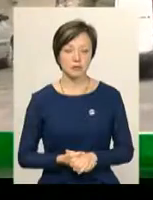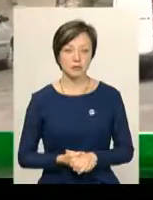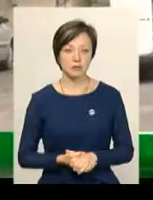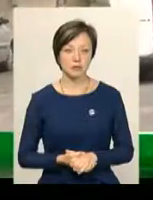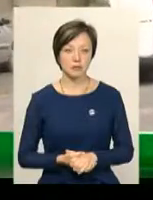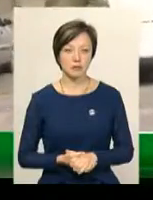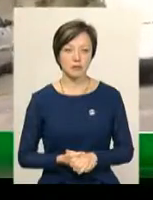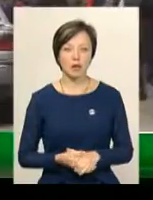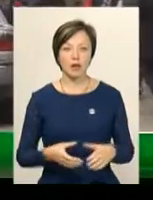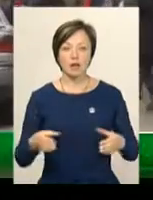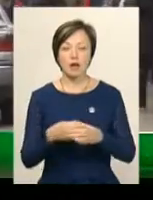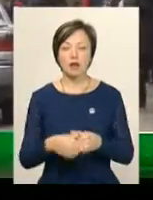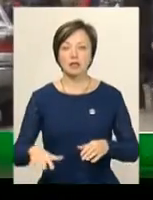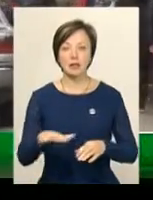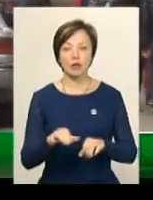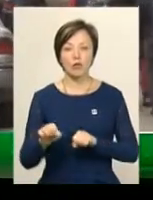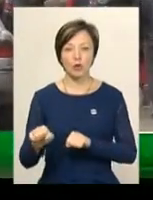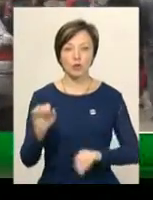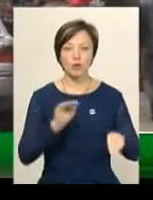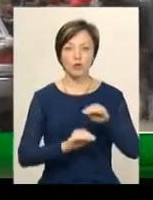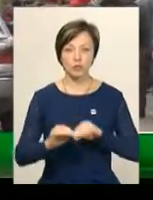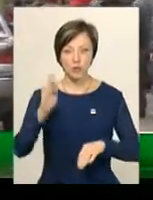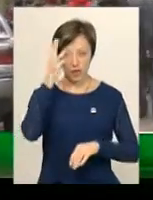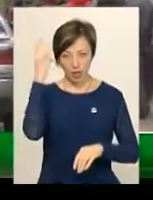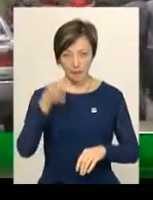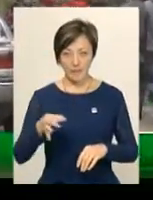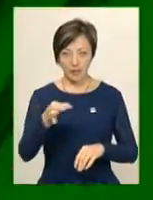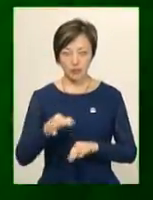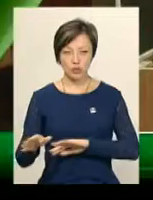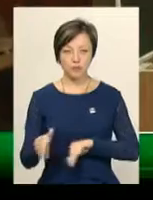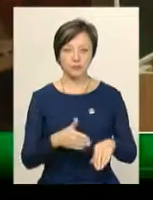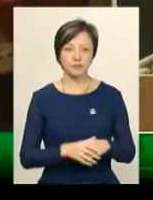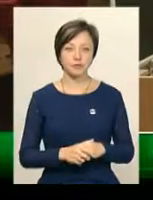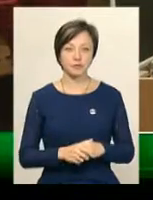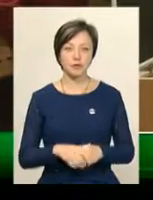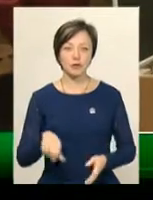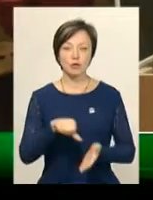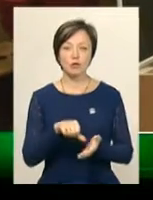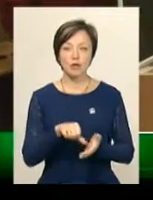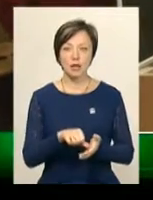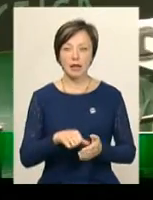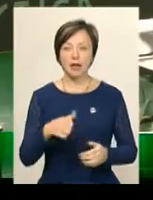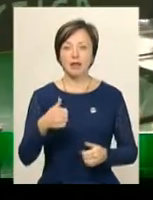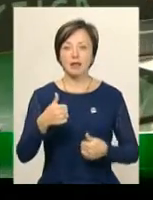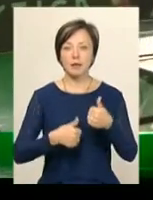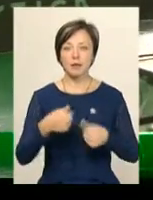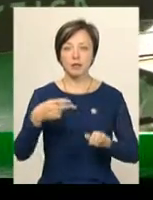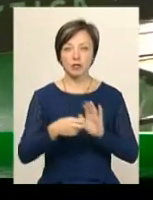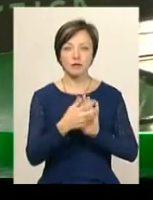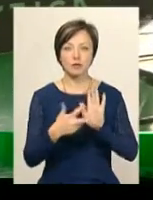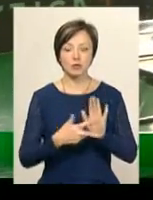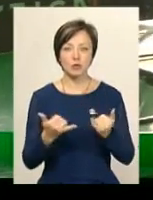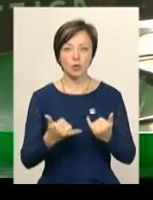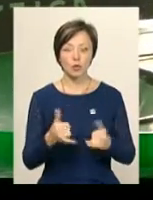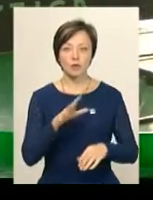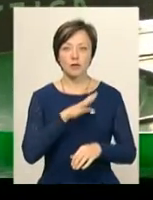Бригади територіальної оборони комплектуються на Хмельниччині. Учасники «Динаміади» 2018 сьогодні